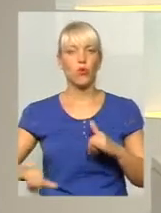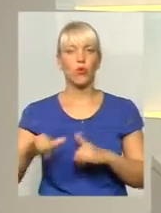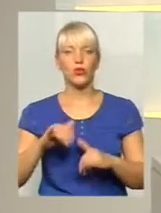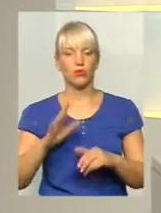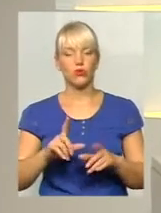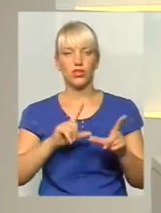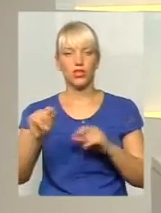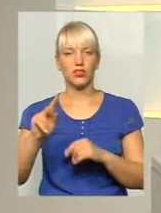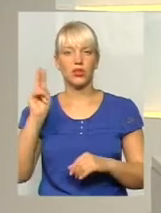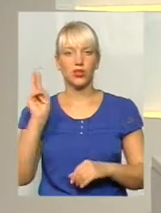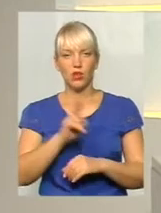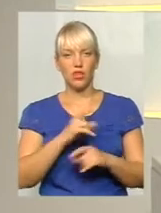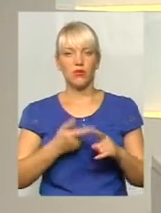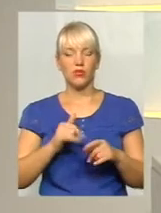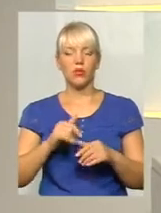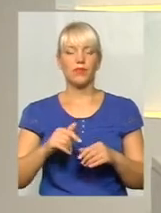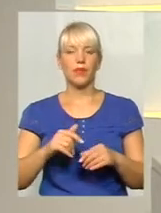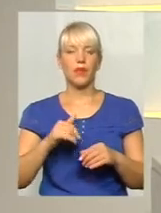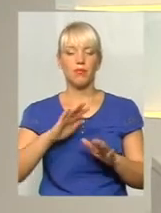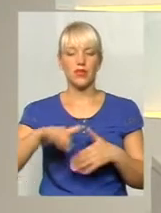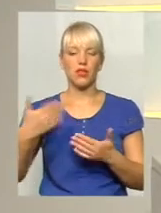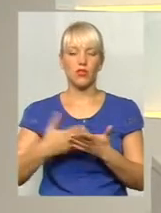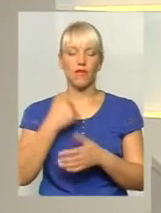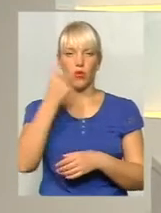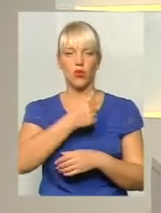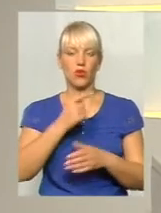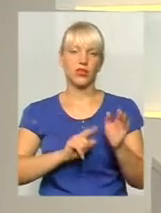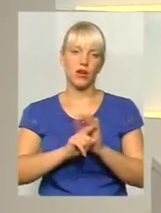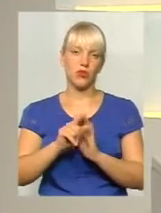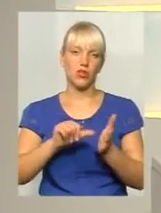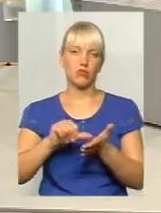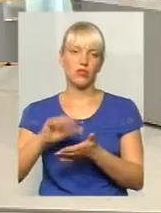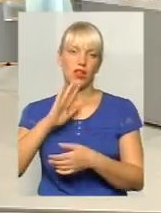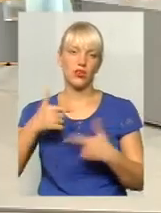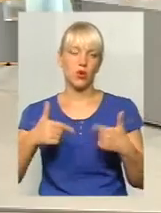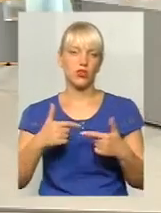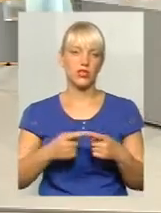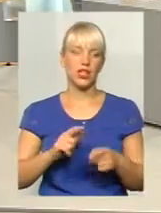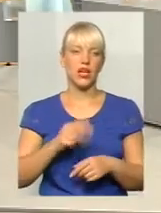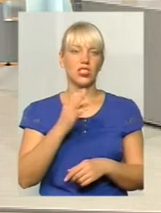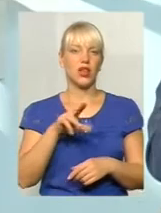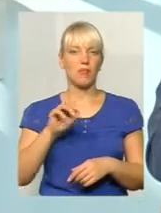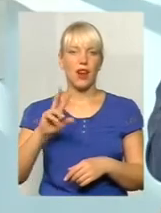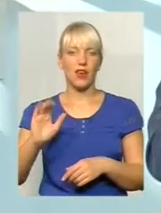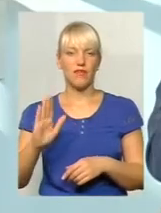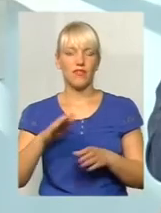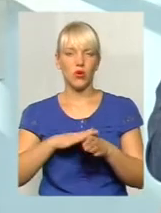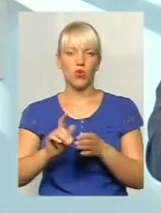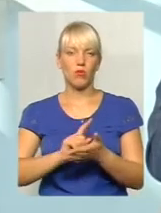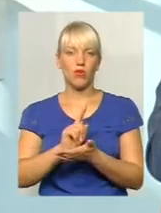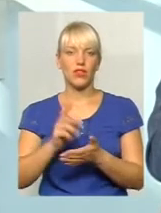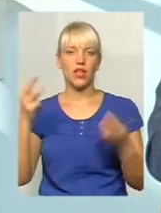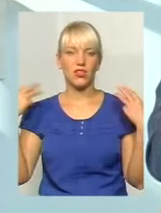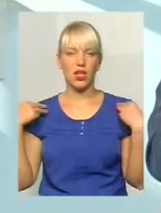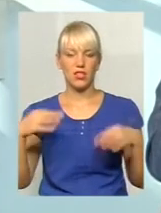громадський транспорт Хмельницького після нового року. Ну і на початку представлю наших гостей в студії. Це Сергій Шепарєв, виконачий обов'язки начальника